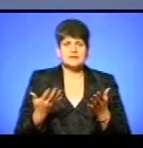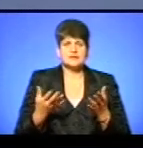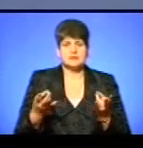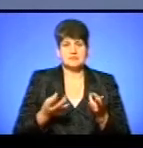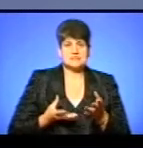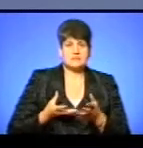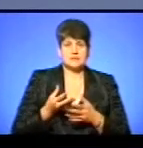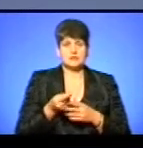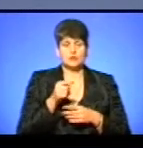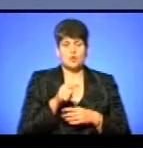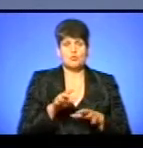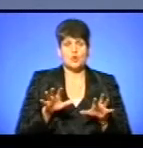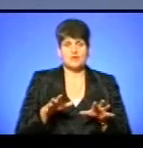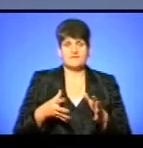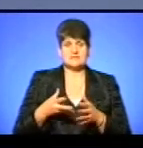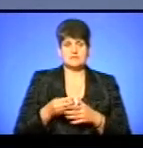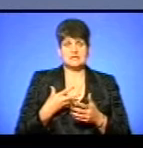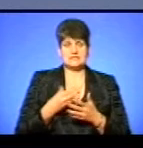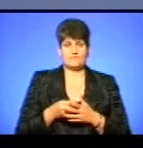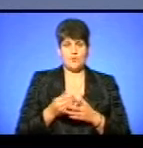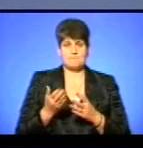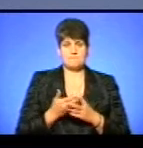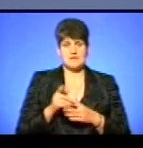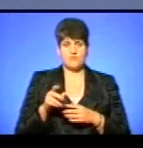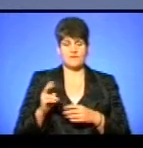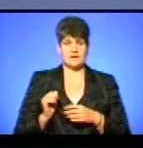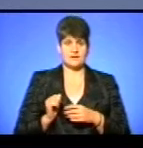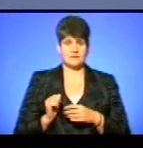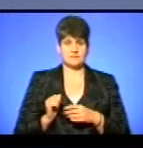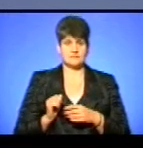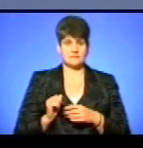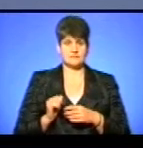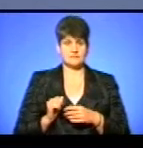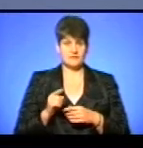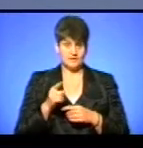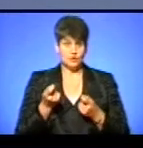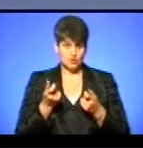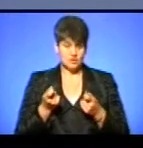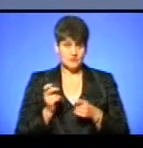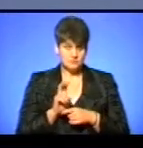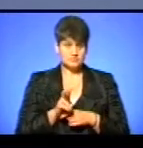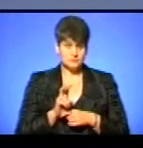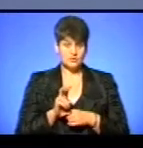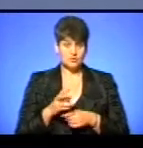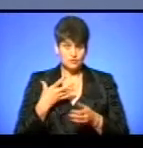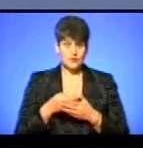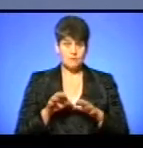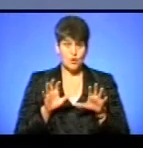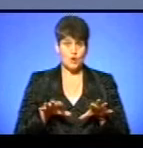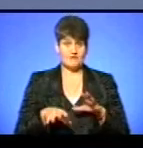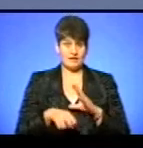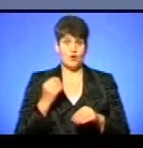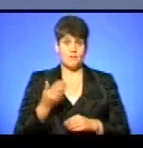доведеться тому голові заплатити за свого пільговика. Дорогі пільговіки, ви трошки звертайтеся до своїх голів, яких ви